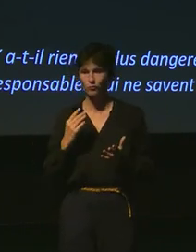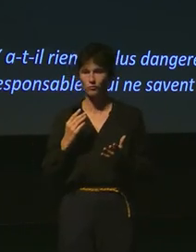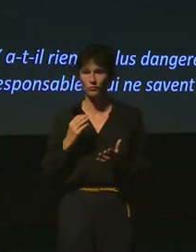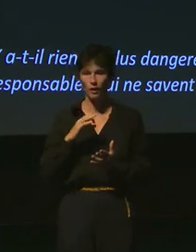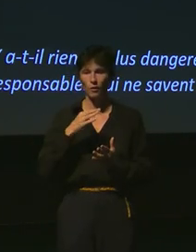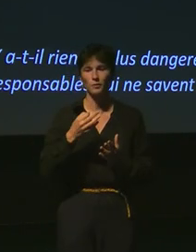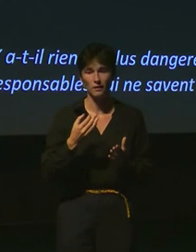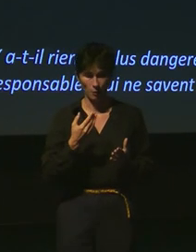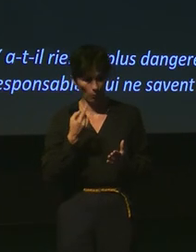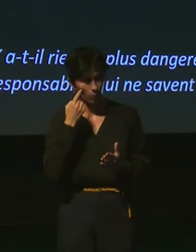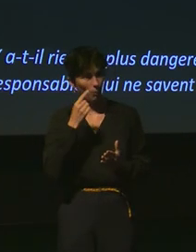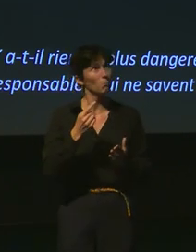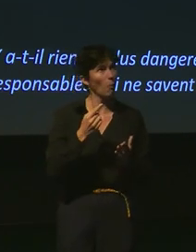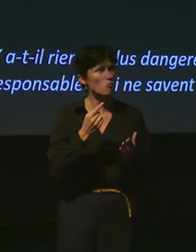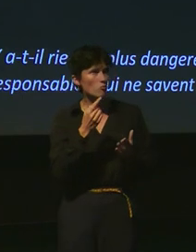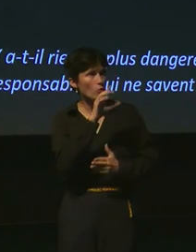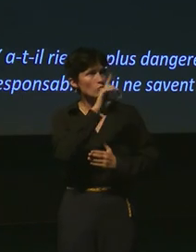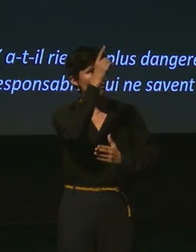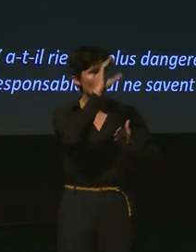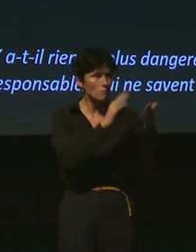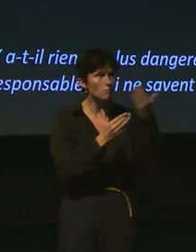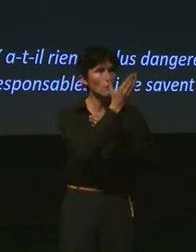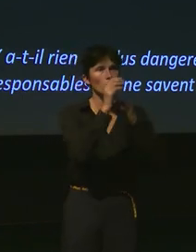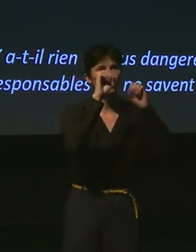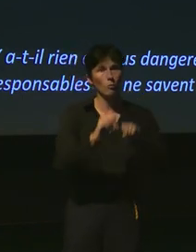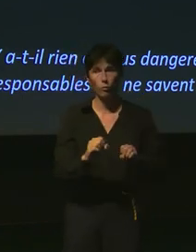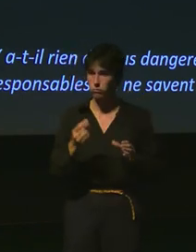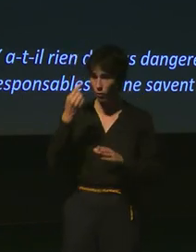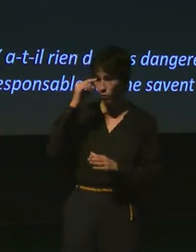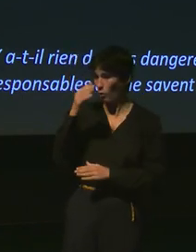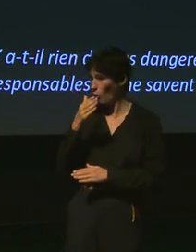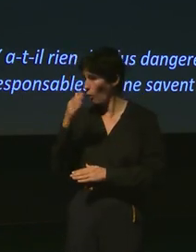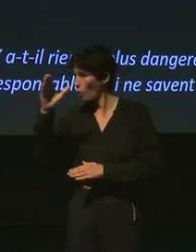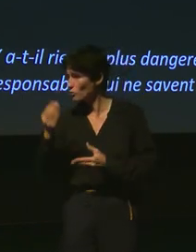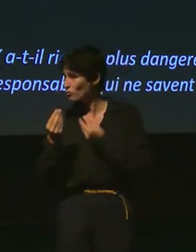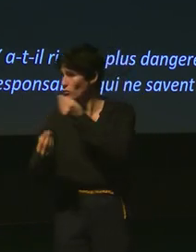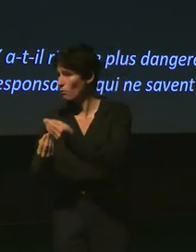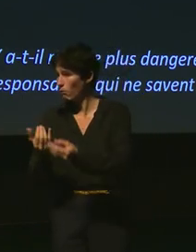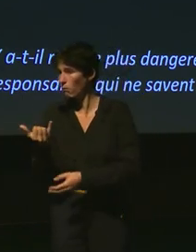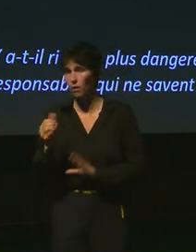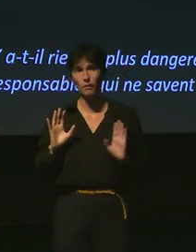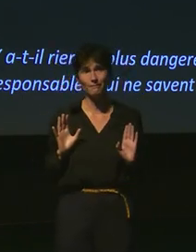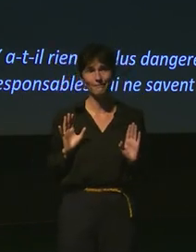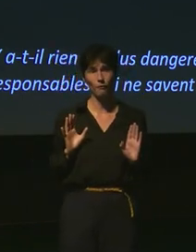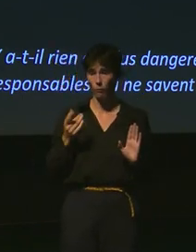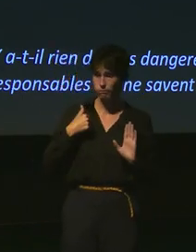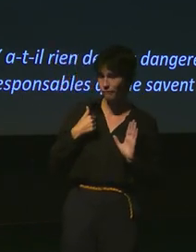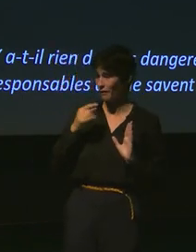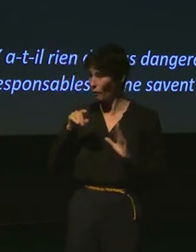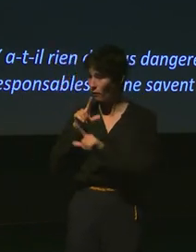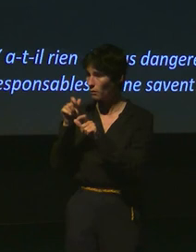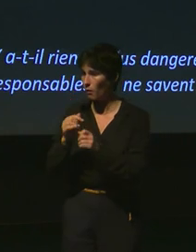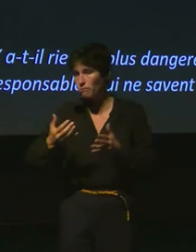avaient juste les lois de la physique pour compagnie, pas de pont à rendre à personne. C'est fait qu'ils m'ont vrai, dans sa stress de l'âme de con-parentalien.